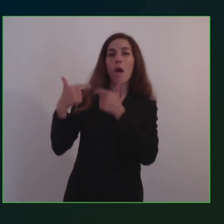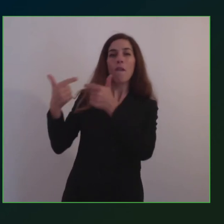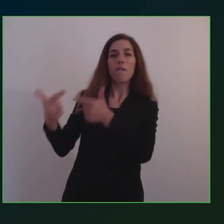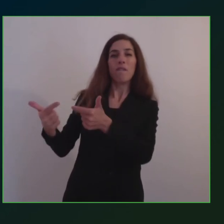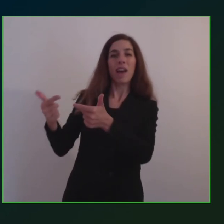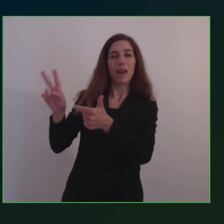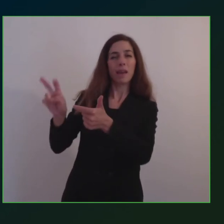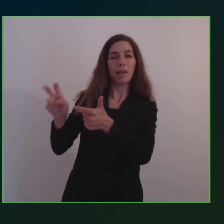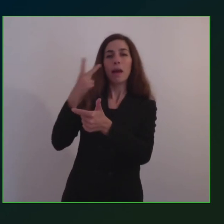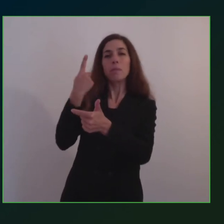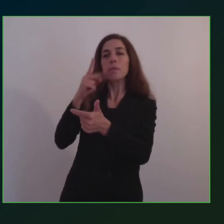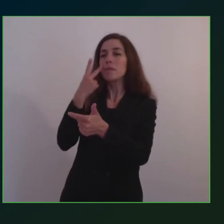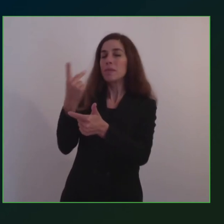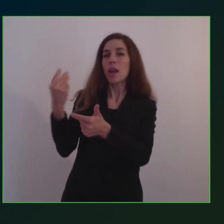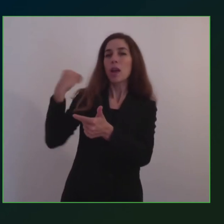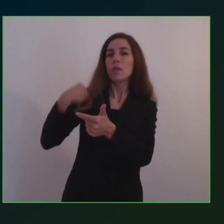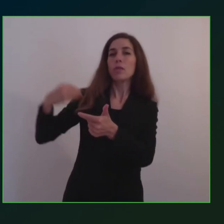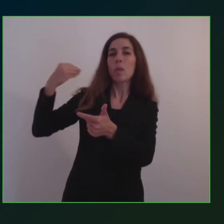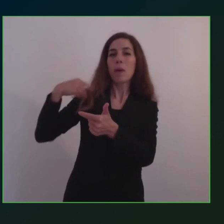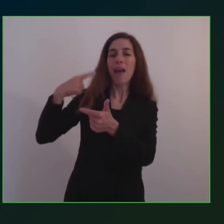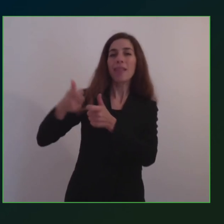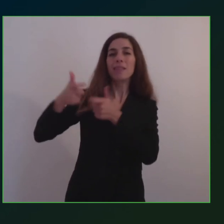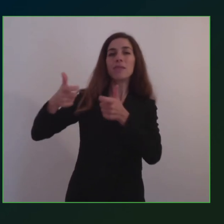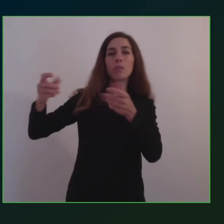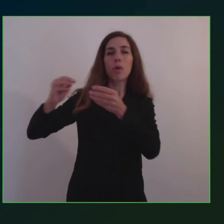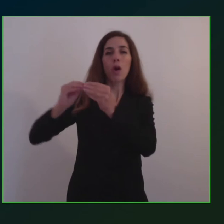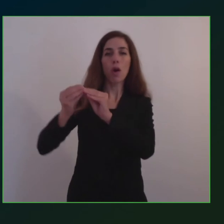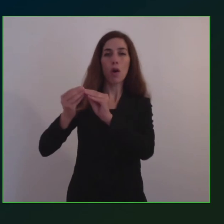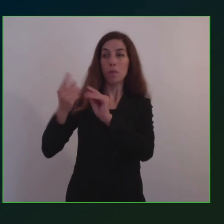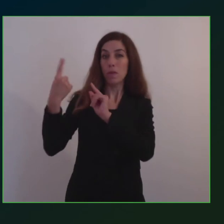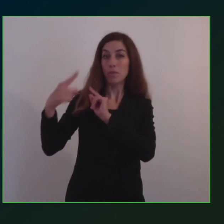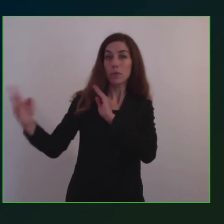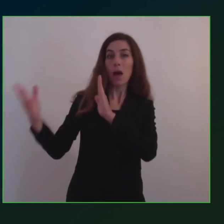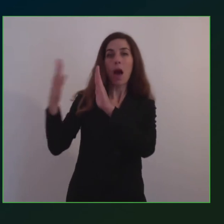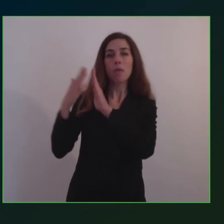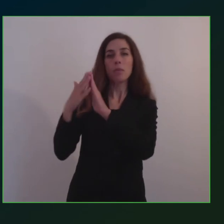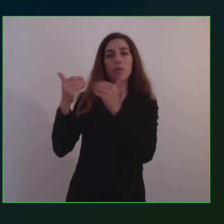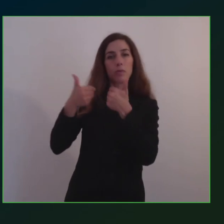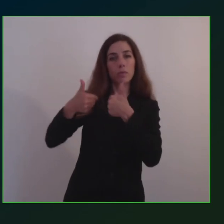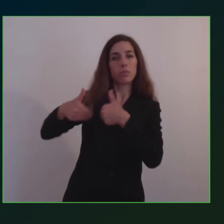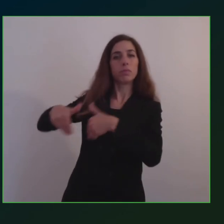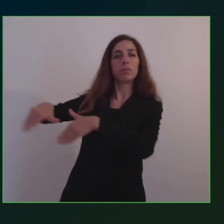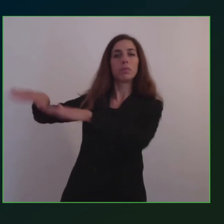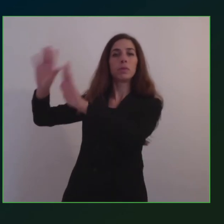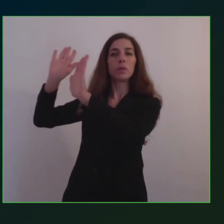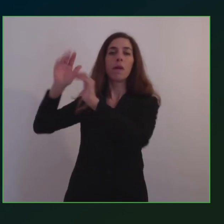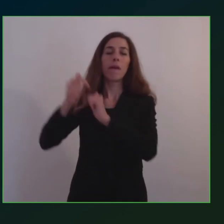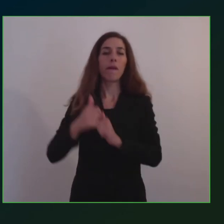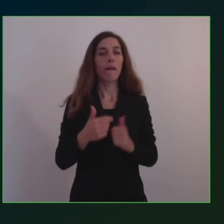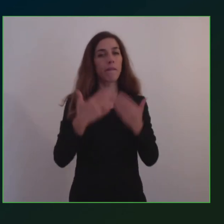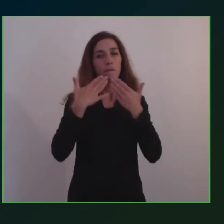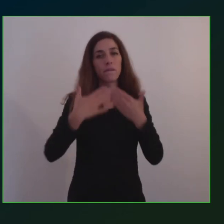la domanda di sviluppo. Tutti noi sappiamo che quando ragioniamo di